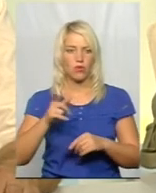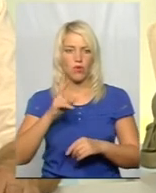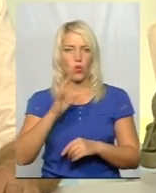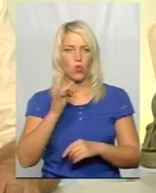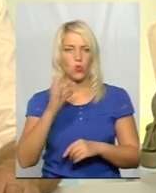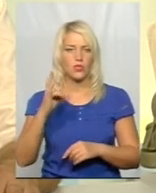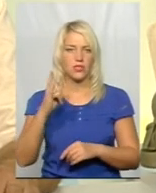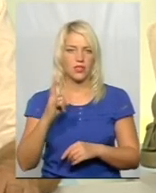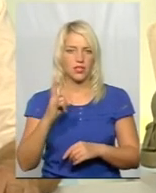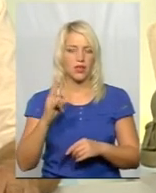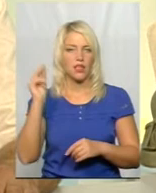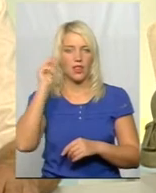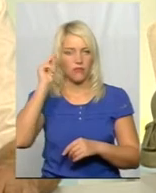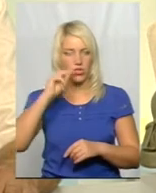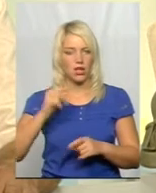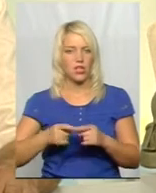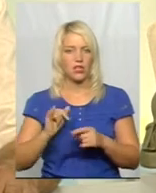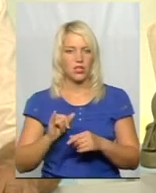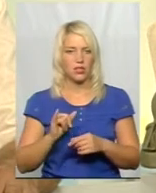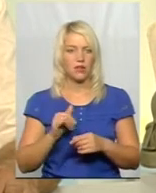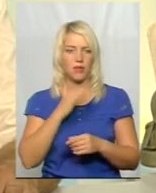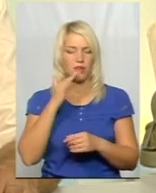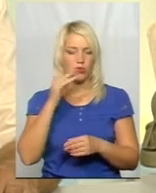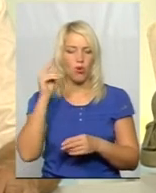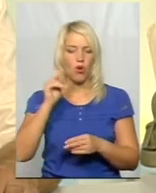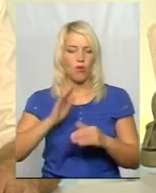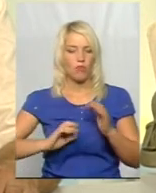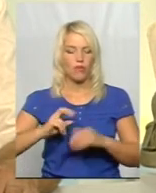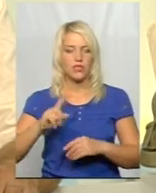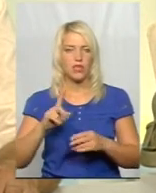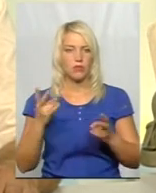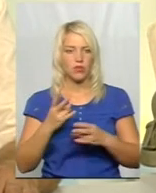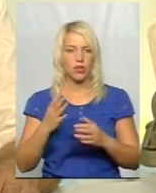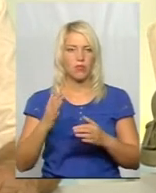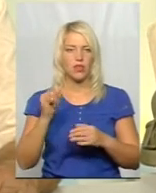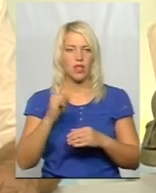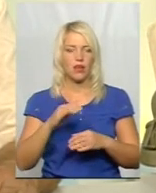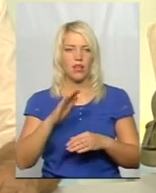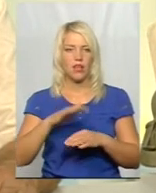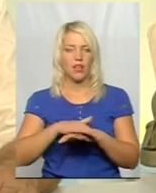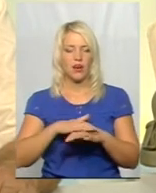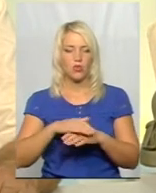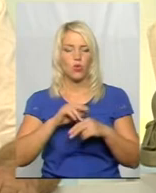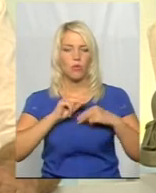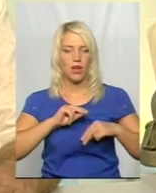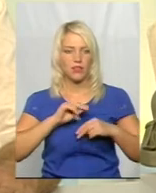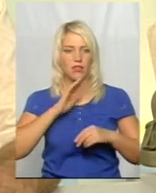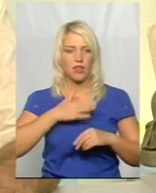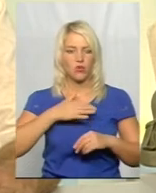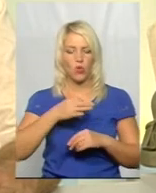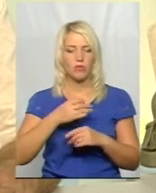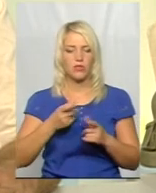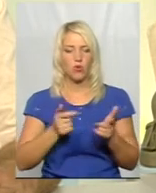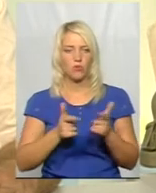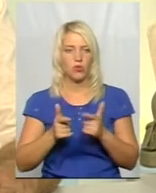короткотермінове навчання. У нас багато є таких професій, які сьогодні потрібні на ринку праці нашої області, але підготовка за цими